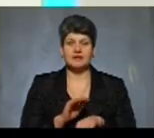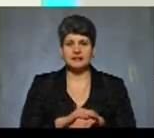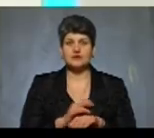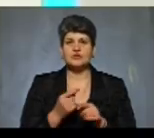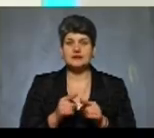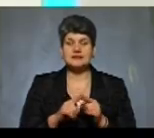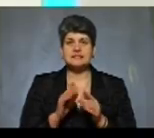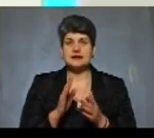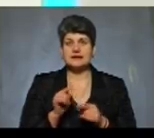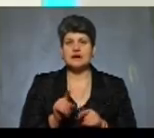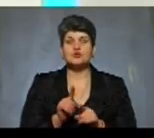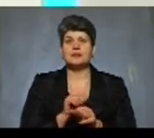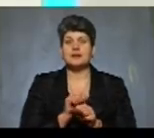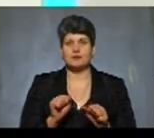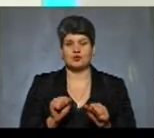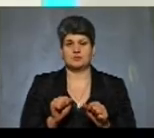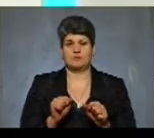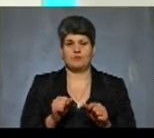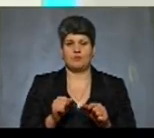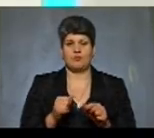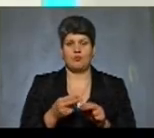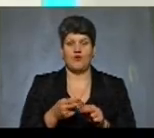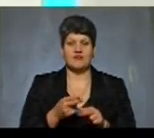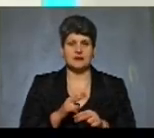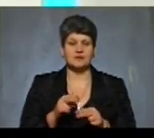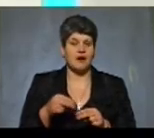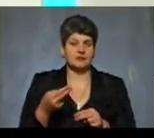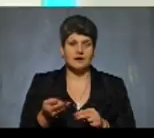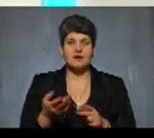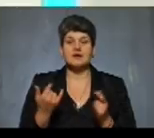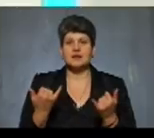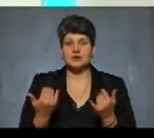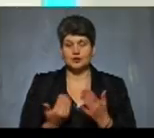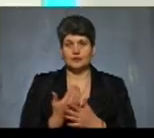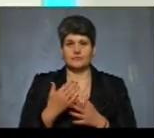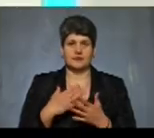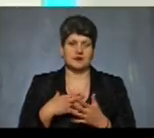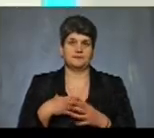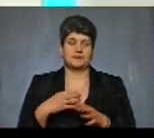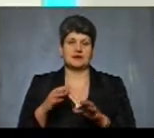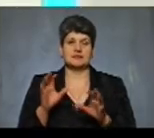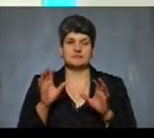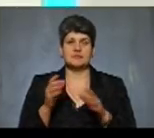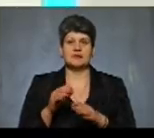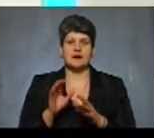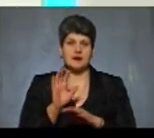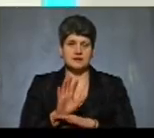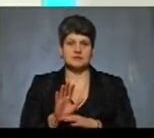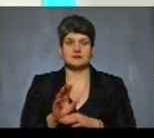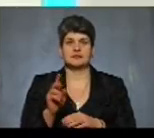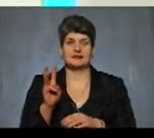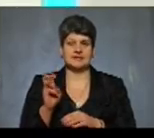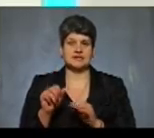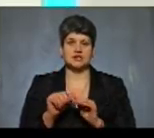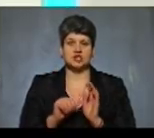товари, які ми не можемо повертати. І наш безпосередньо такий законодавчий акт, наказ Міністерства охорони здоров'я 360, в якому чітко